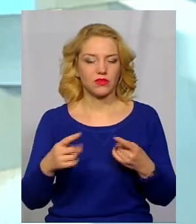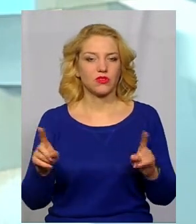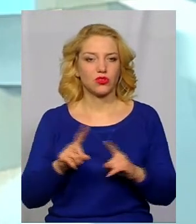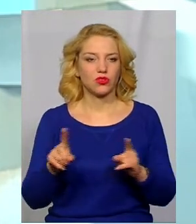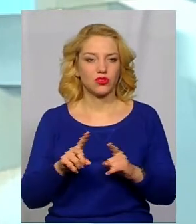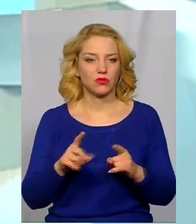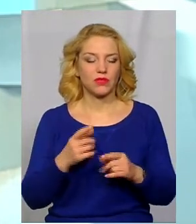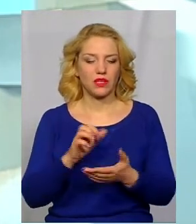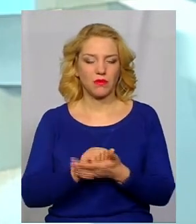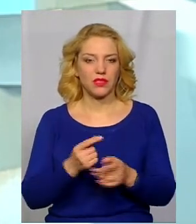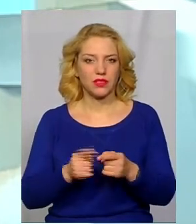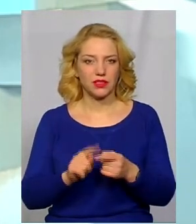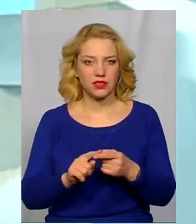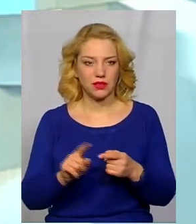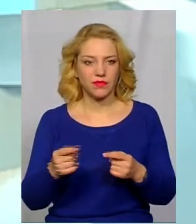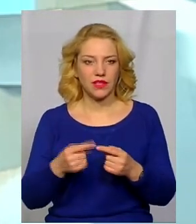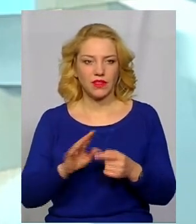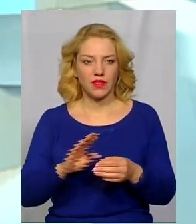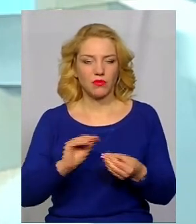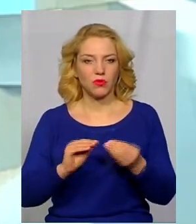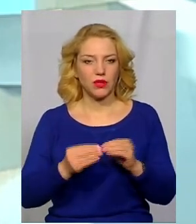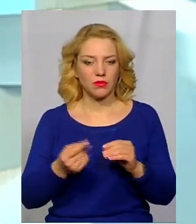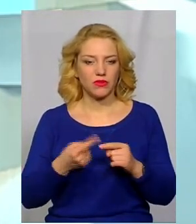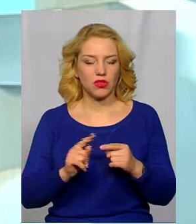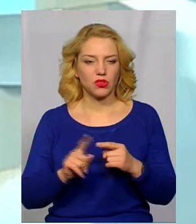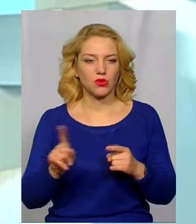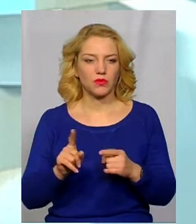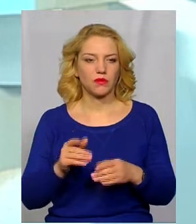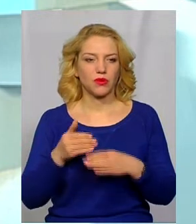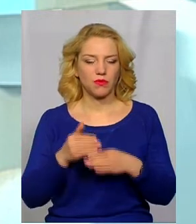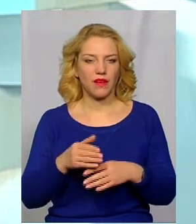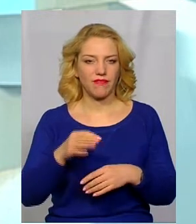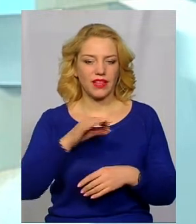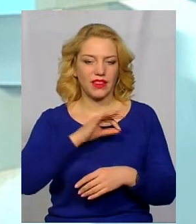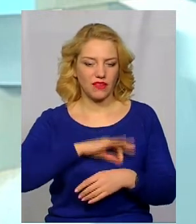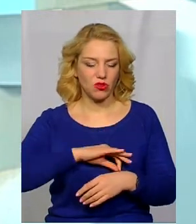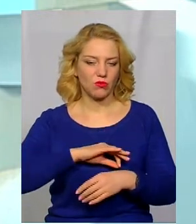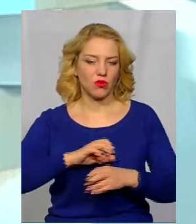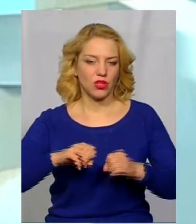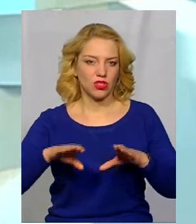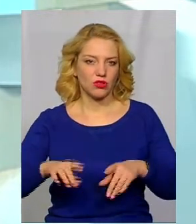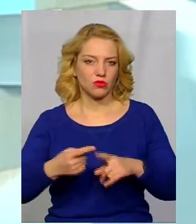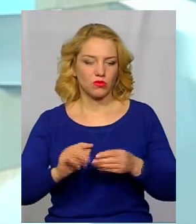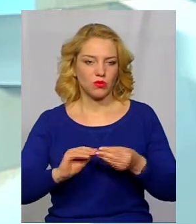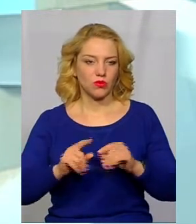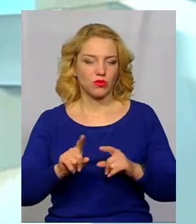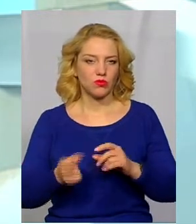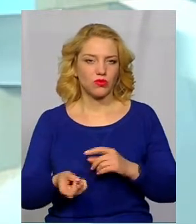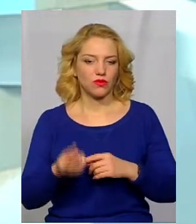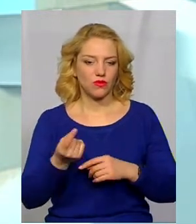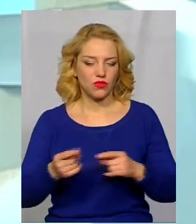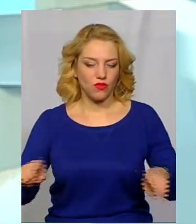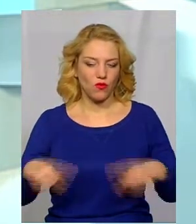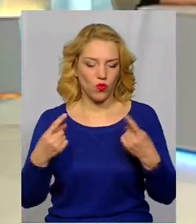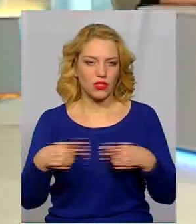цими проблемами, їх вирішення напрацьовував ті алгоритми, які б сприяли ефективному розв'язанню цих проблем. Тому створюється, наприклад,